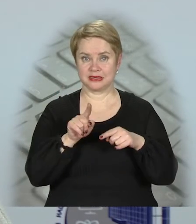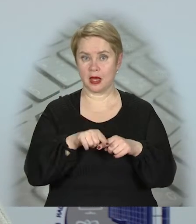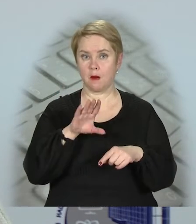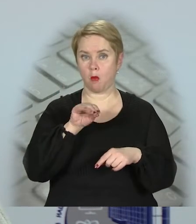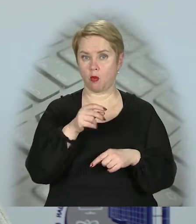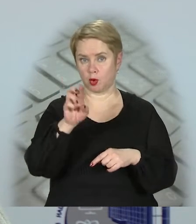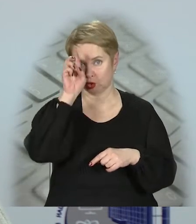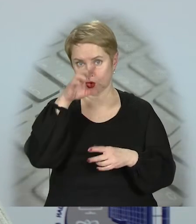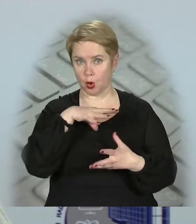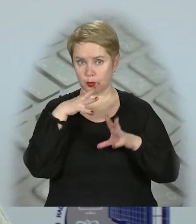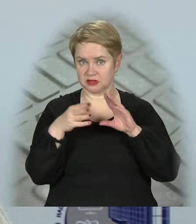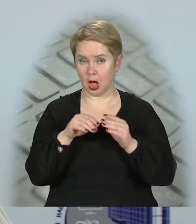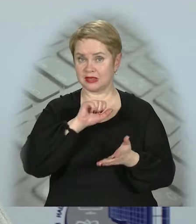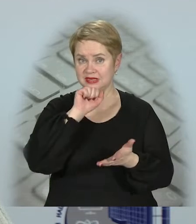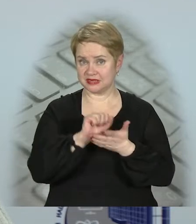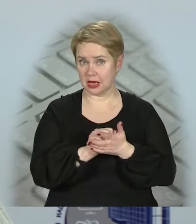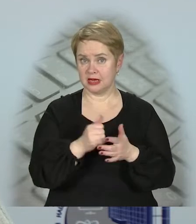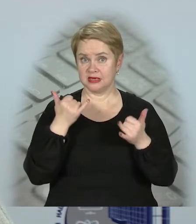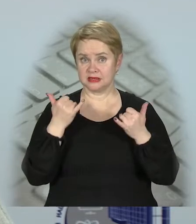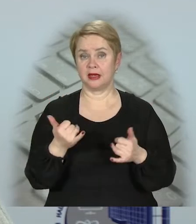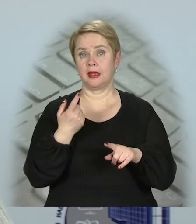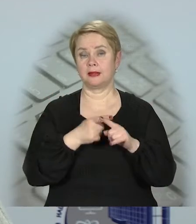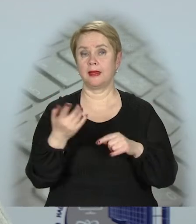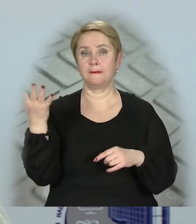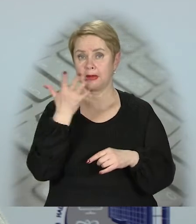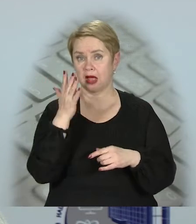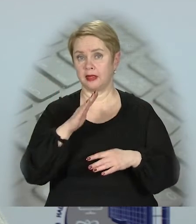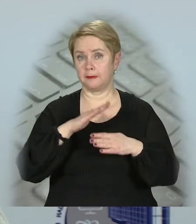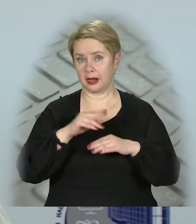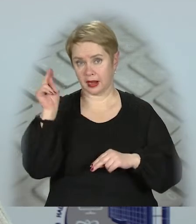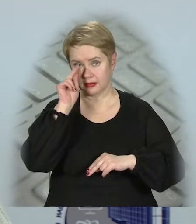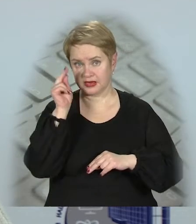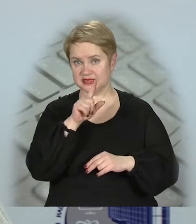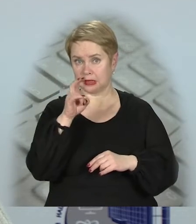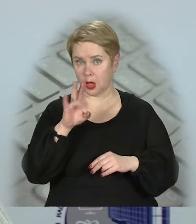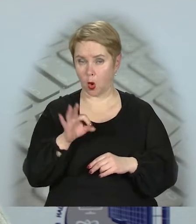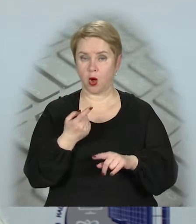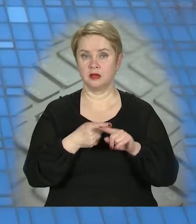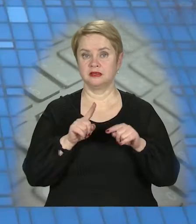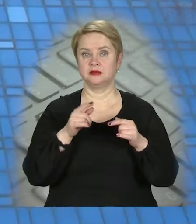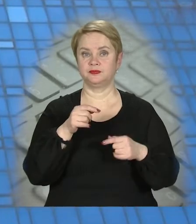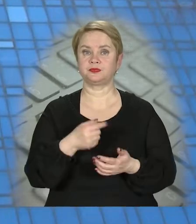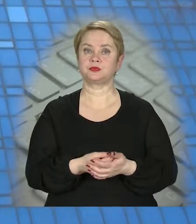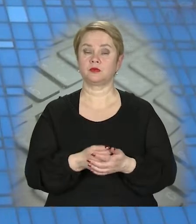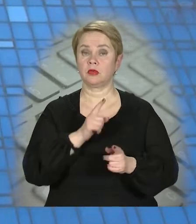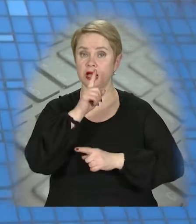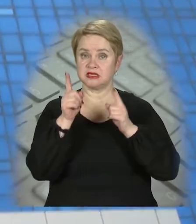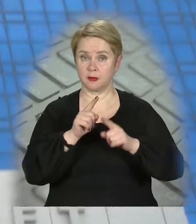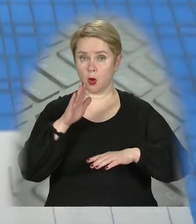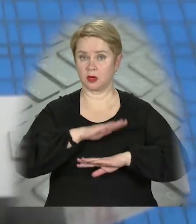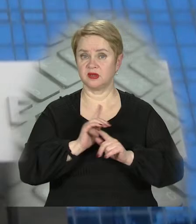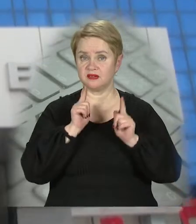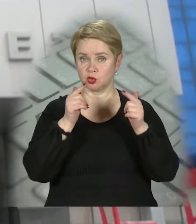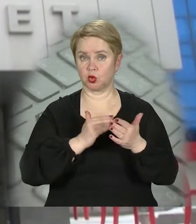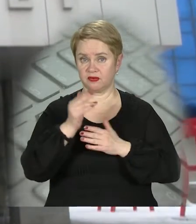мова про державну підсумкову атестацію зараз в аспекті. П'ятий предмет – предмет ЗНО, який завгодно. Змінилася і процедура